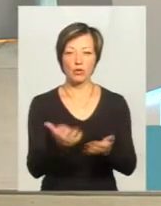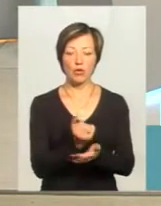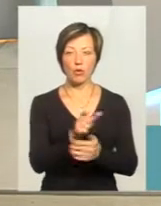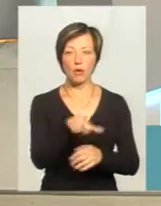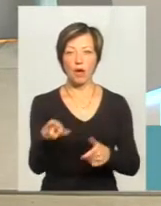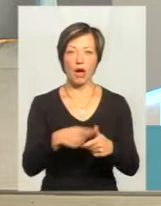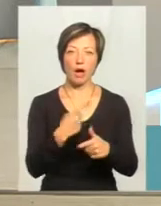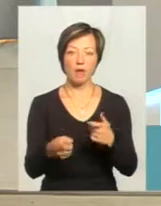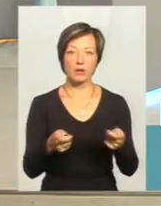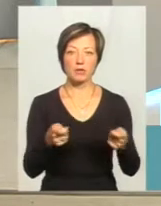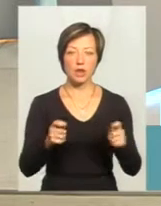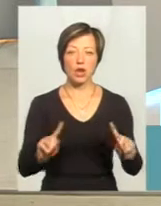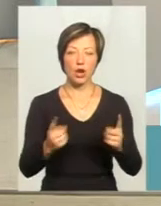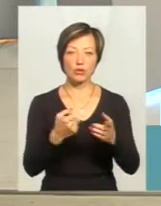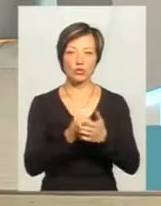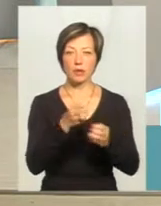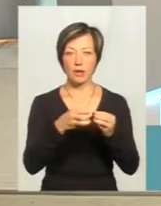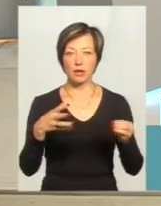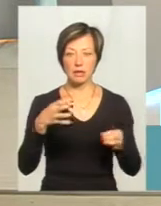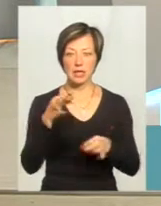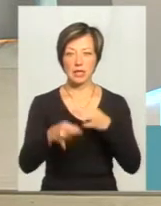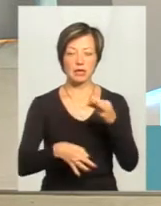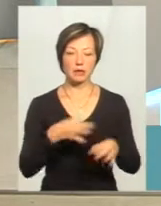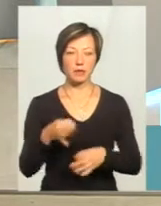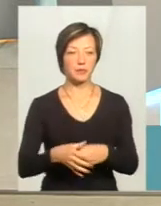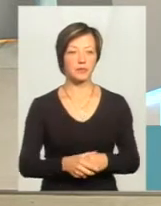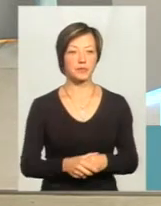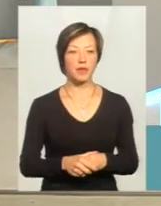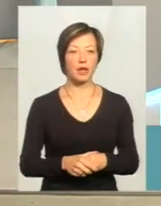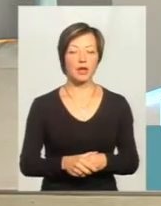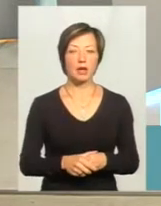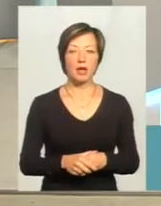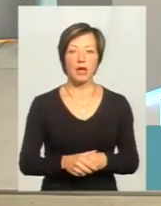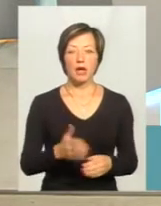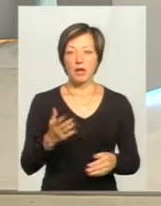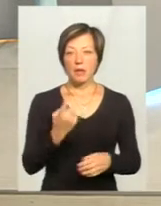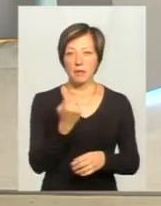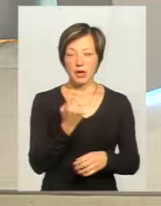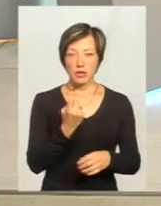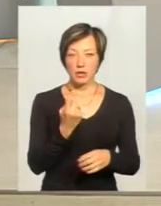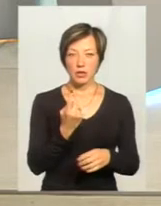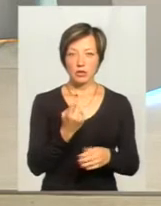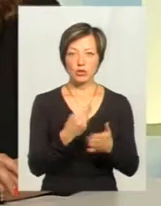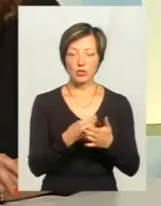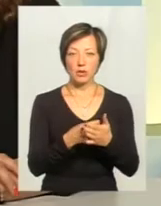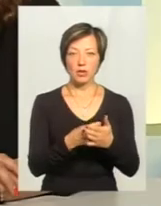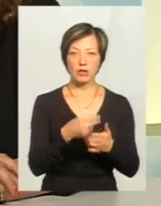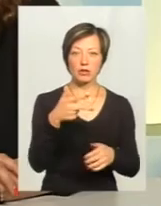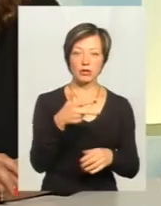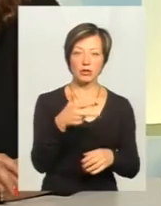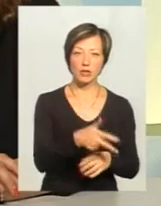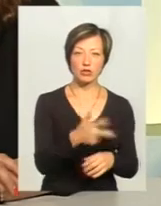або адміністративний арешт на строк до 15 діб. Щодо мінімумів громадян, якщо я назвав перший випадок, це сума коливається від